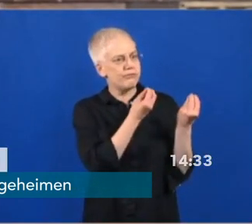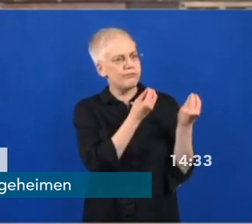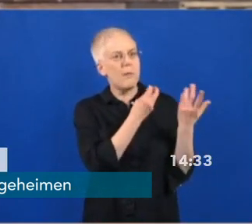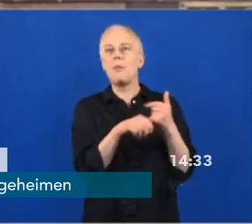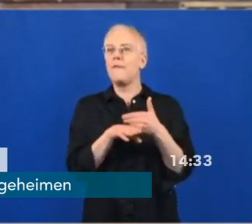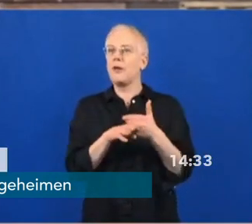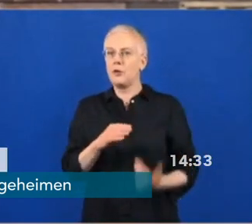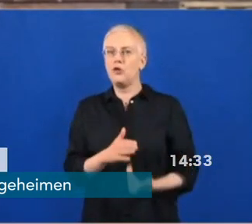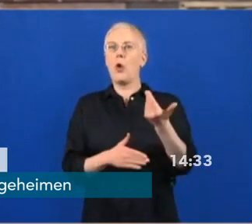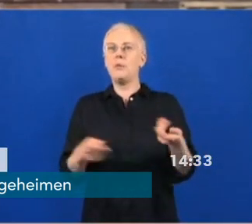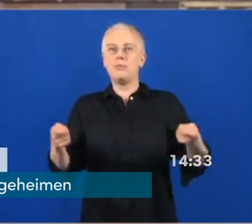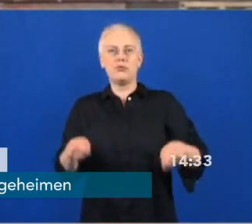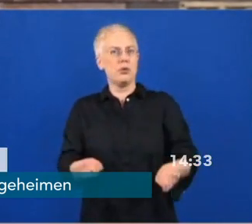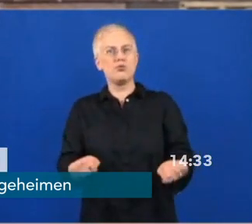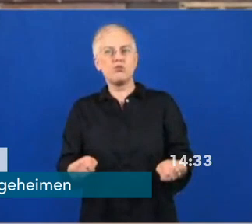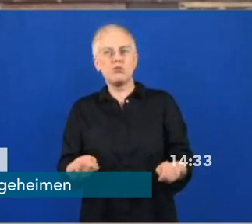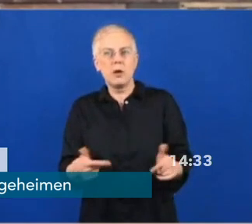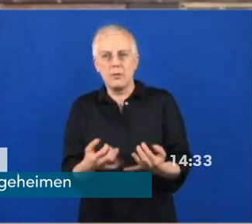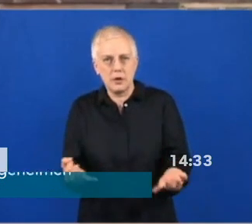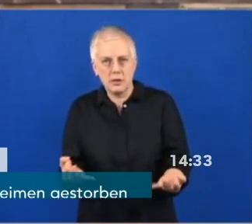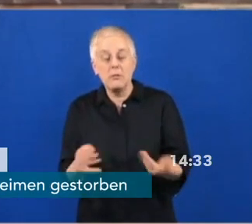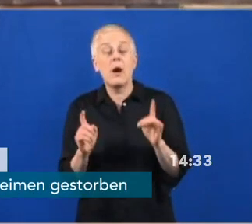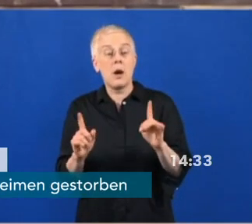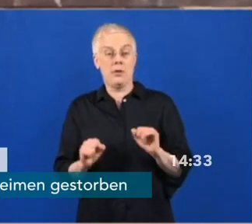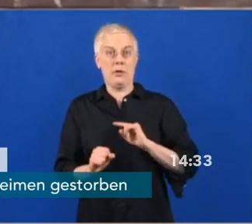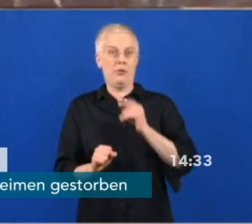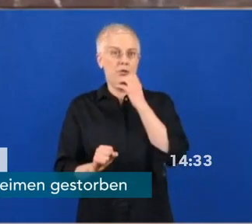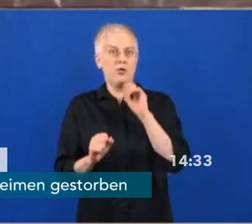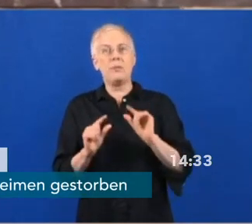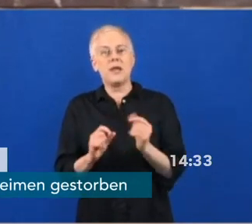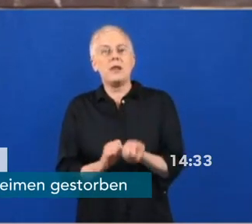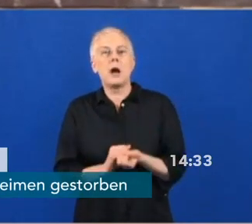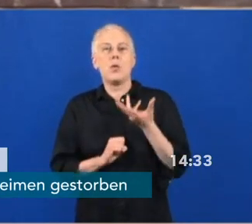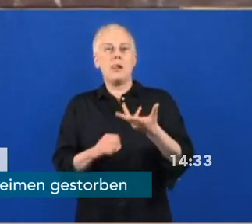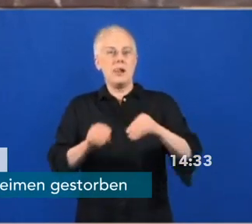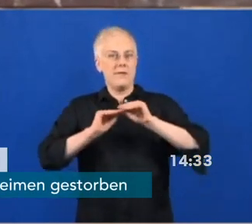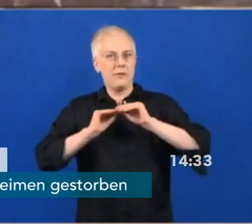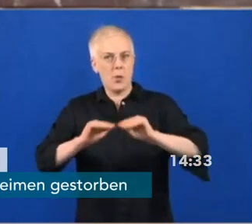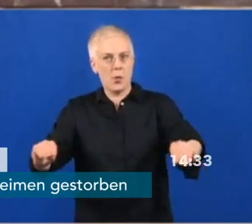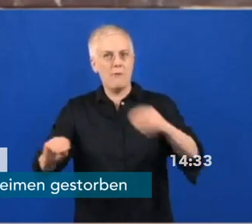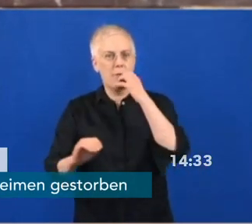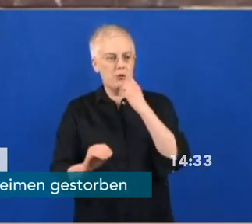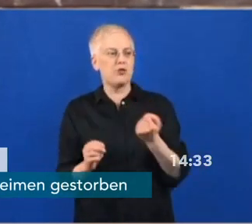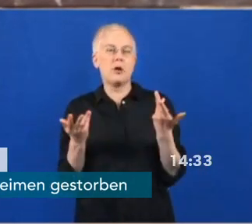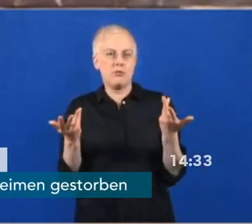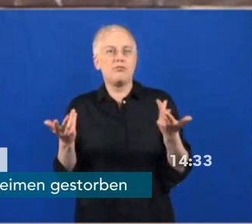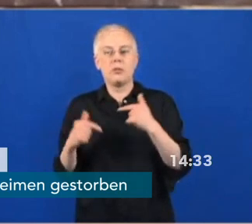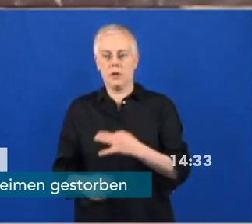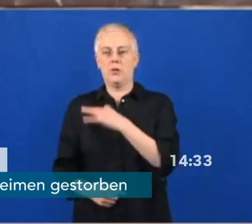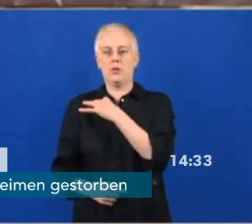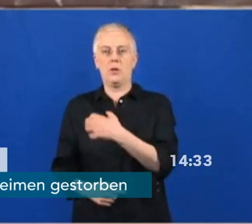den aktuellen Stand aus Sicht der Gesundheits- und der Innenbehörde noch einmal zur Kenntnis zu nehmen und vielleicht auch Fragen zu stellen.